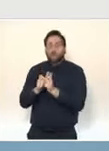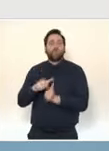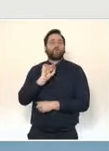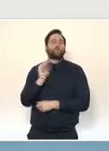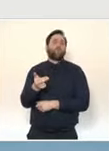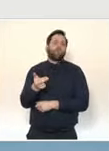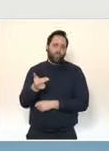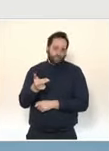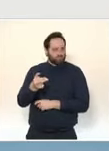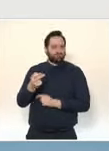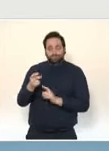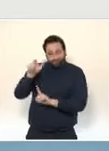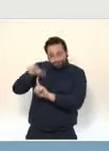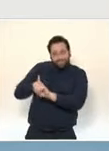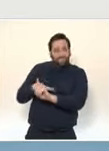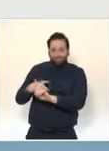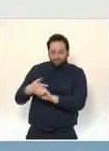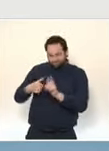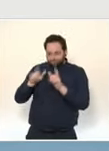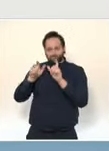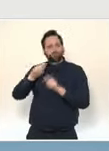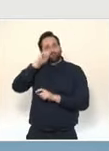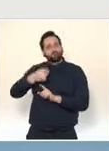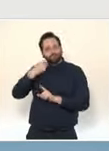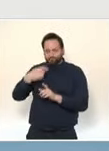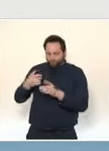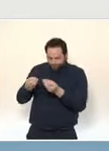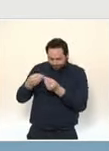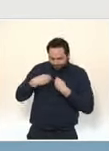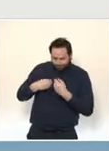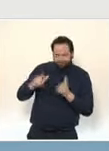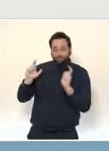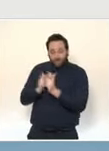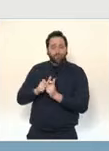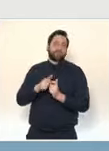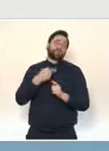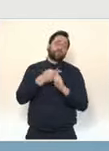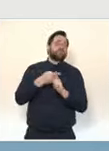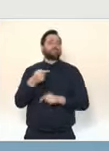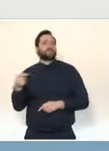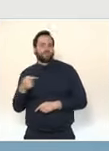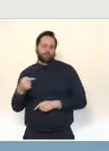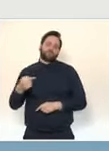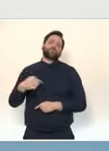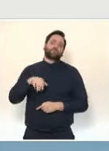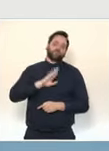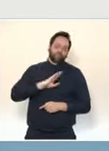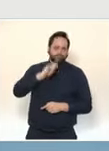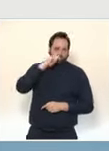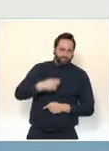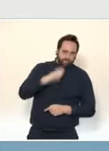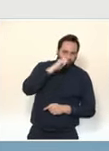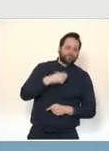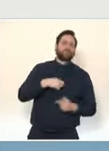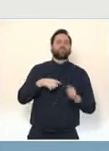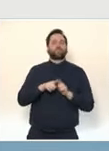patients pour voir s'ils sont porteurs ou non du Covid. Ce diagnostic repose sur les tests PCR, ainsi que sur les tests antigéniques